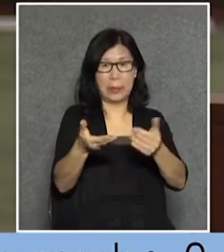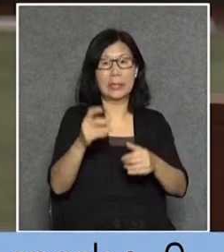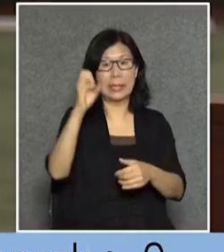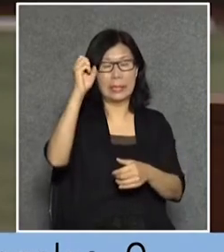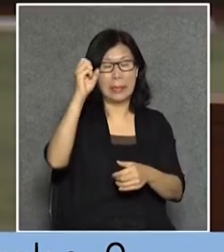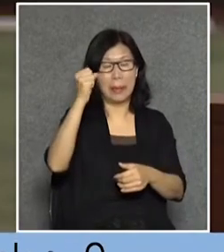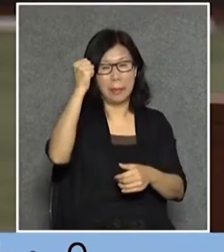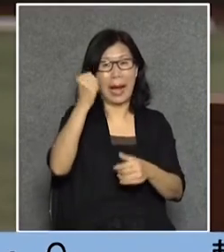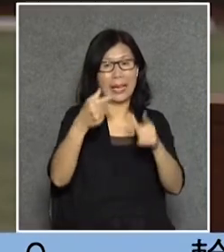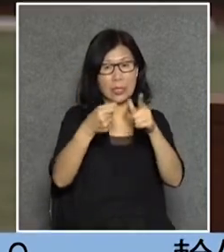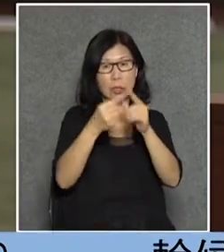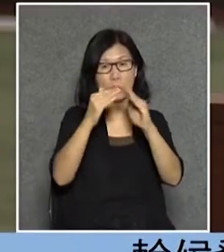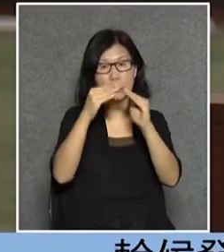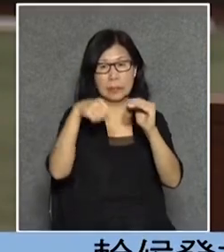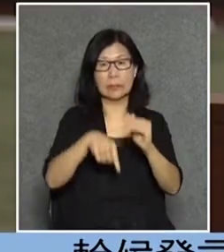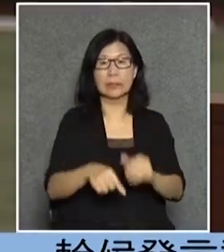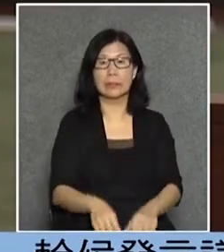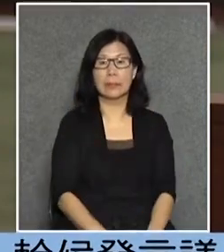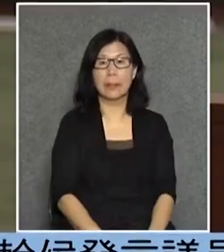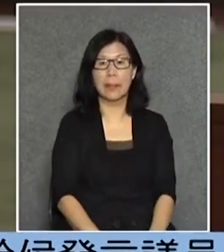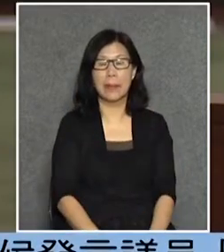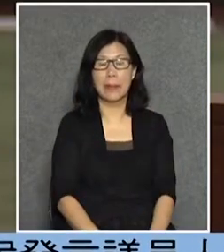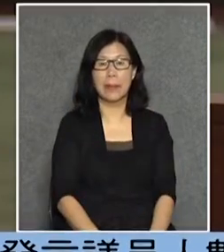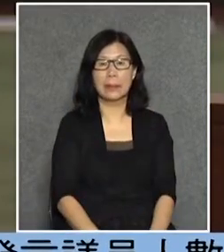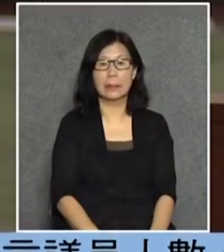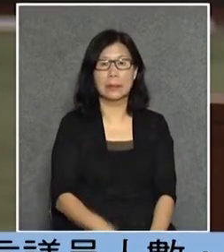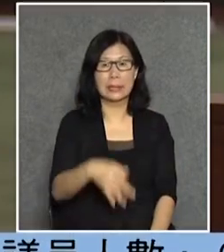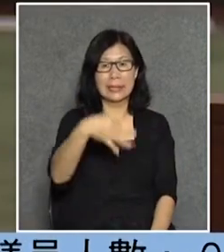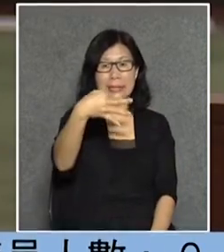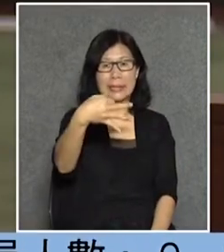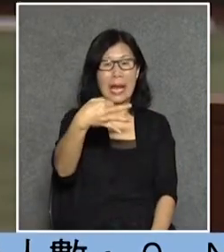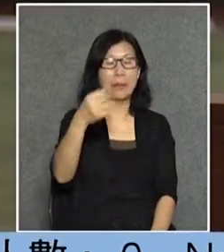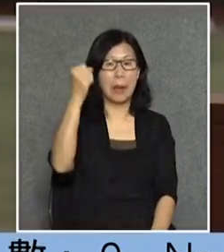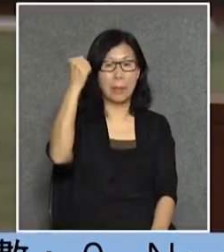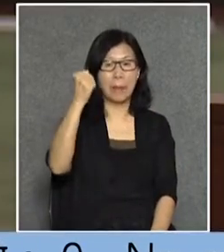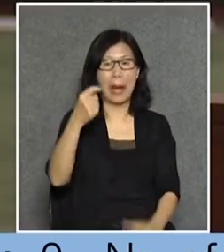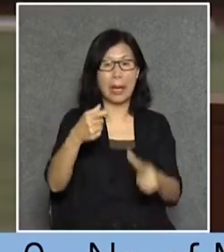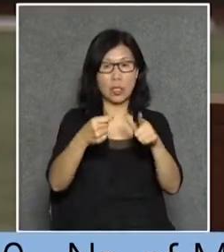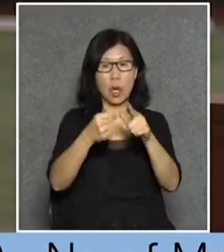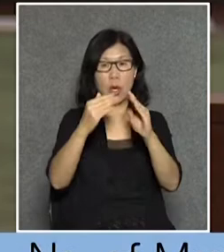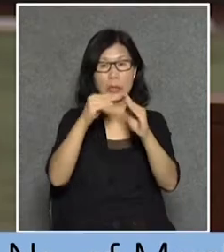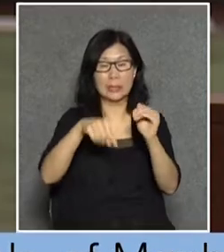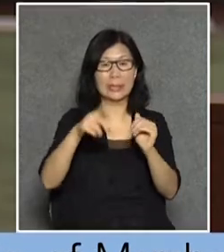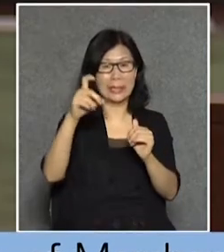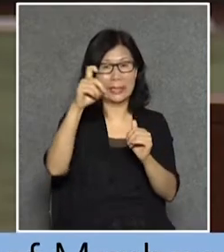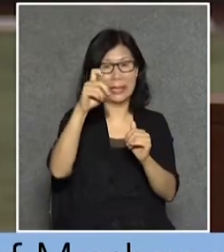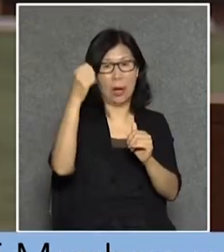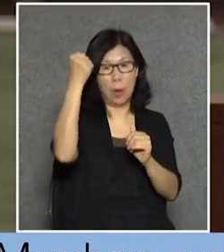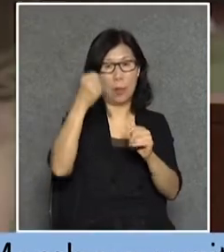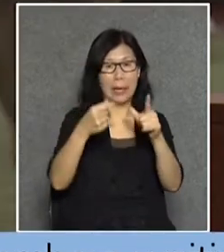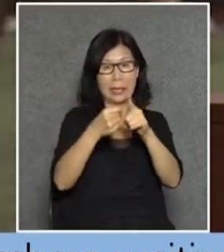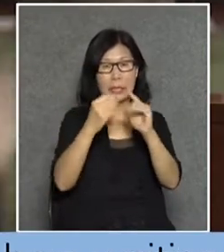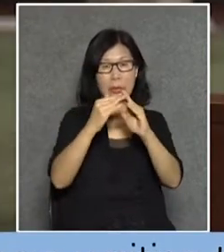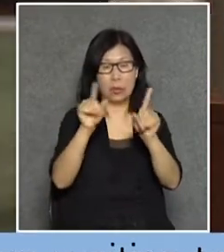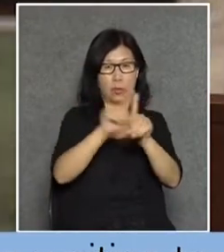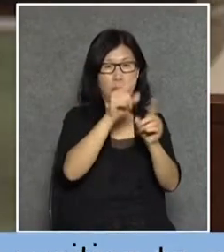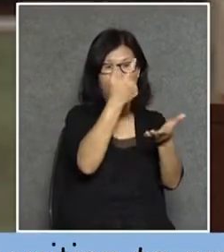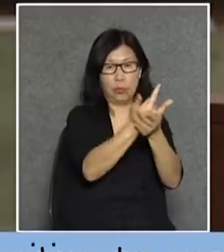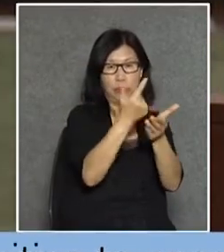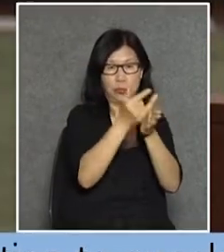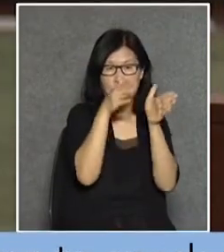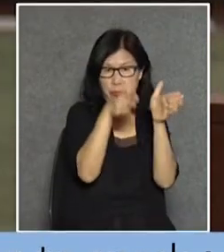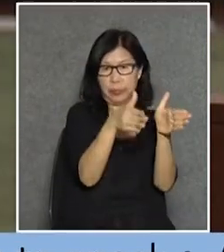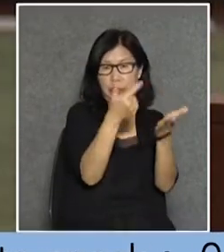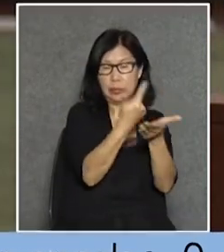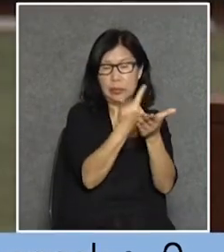士其實現在三間巴士公司尤其是九巴為主已經是